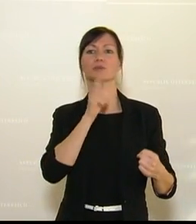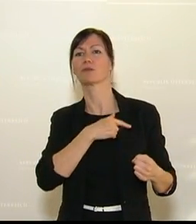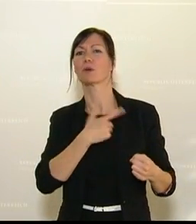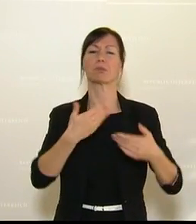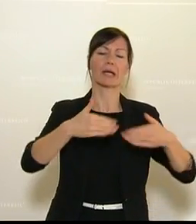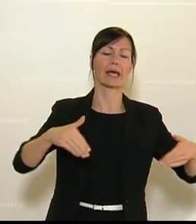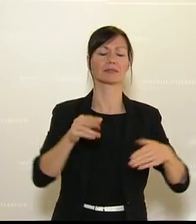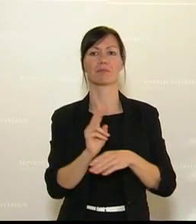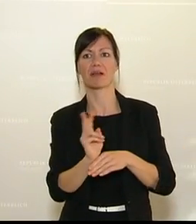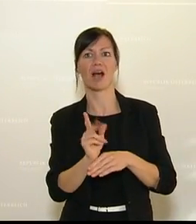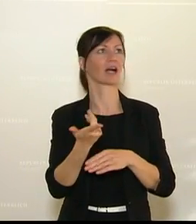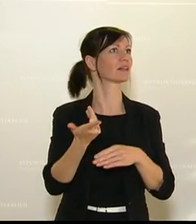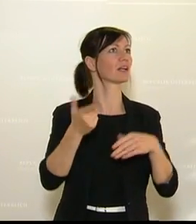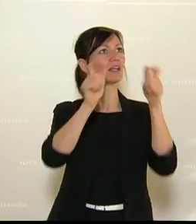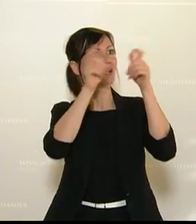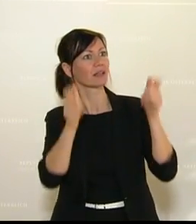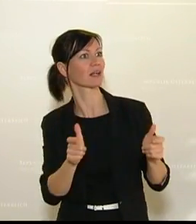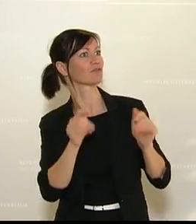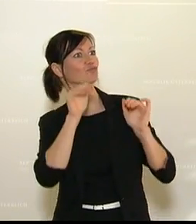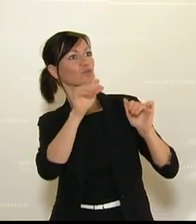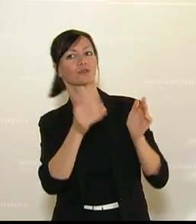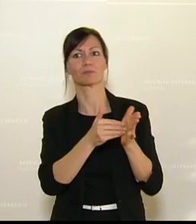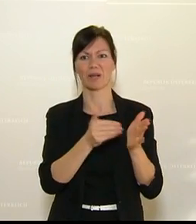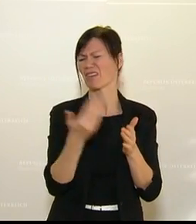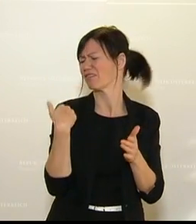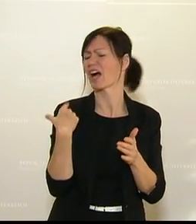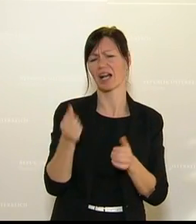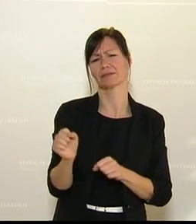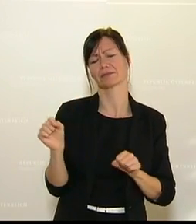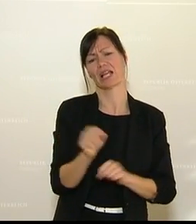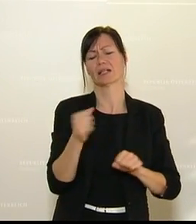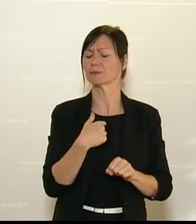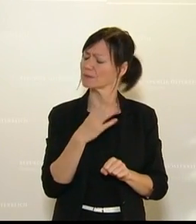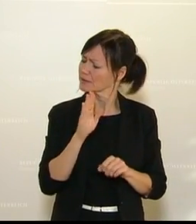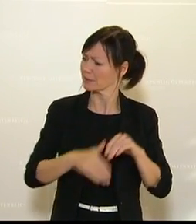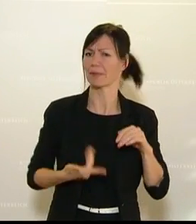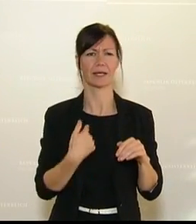von schutzbedürftigen Gebäuden nach dem hinterhältigen Terroranschlag in Wien.